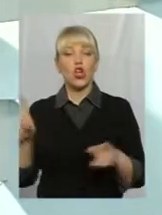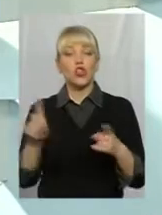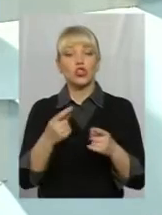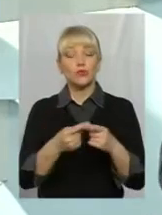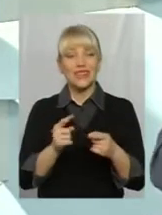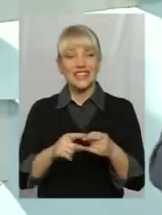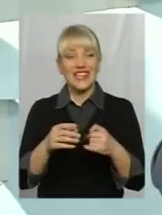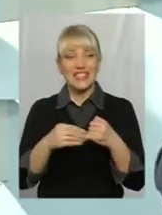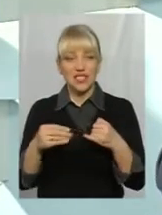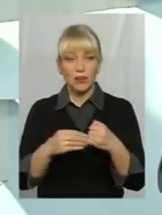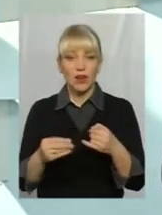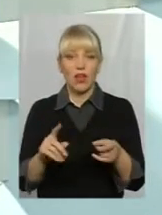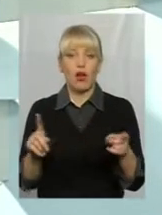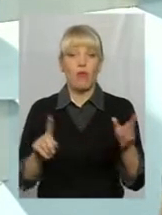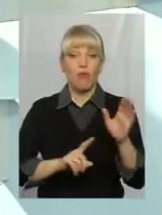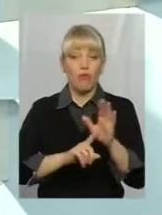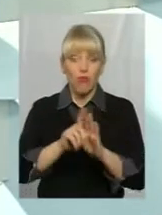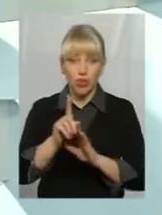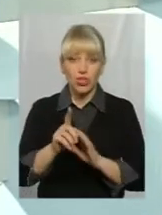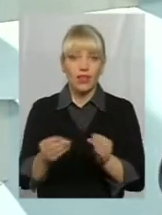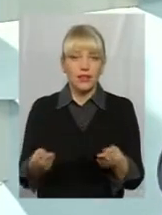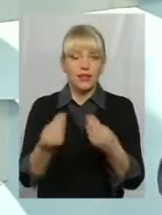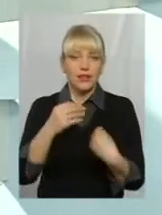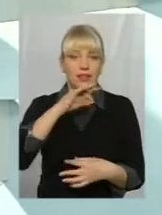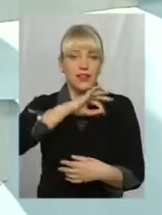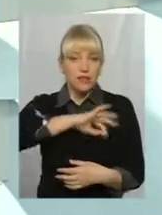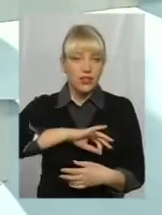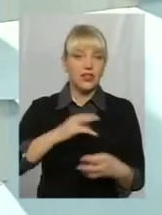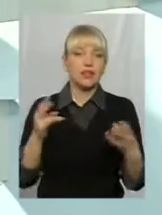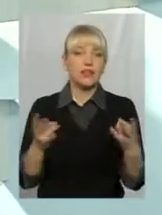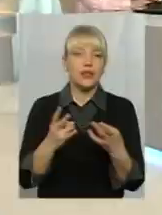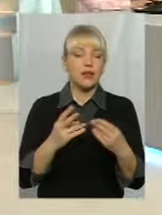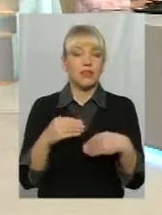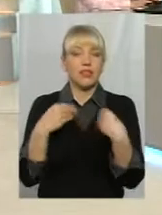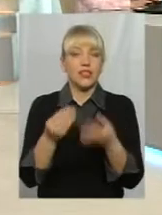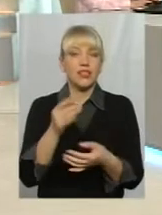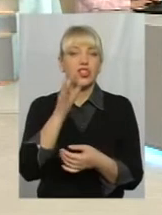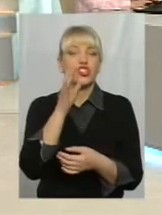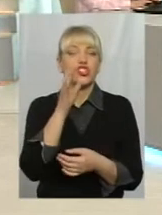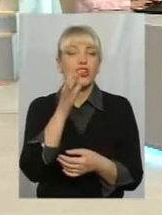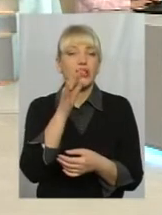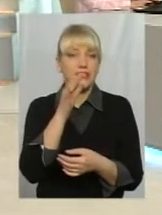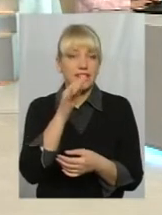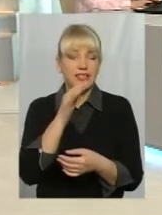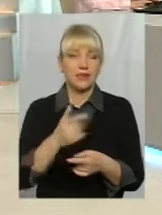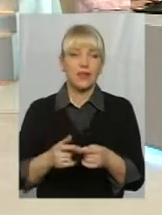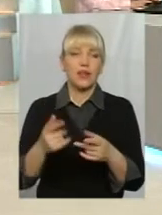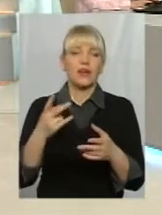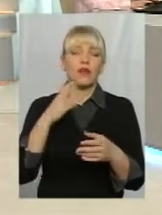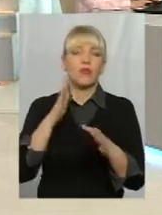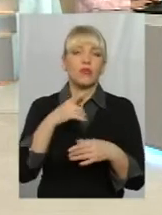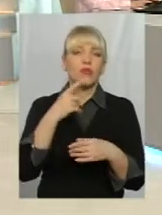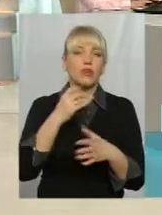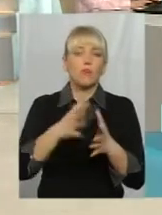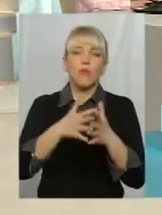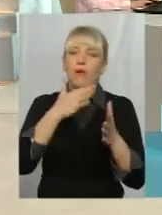приводити достатньо дієвий ефект, потрібен пройти час. І ми повинні говорити про кучу, величезну кількість